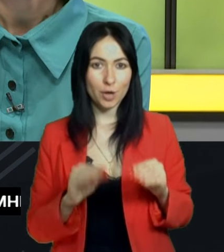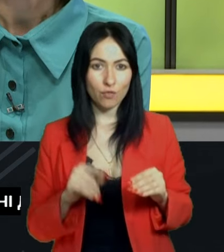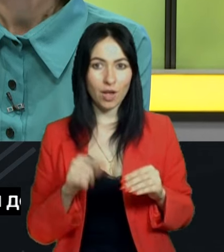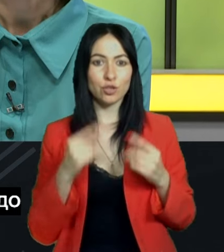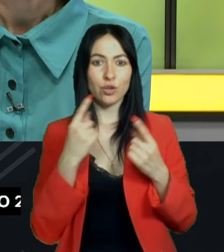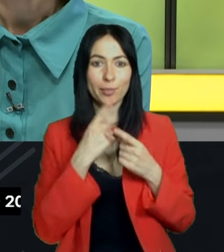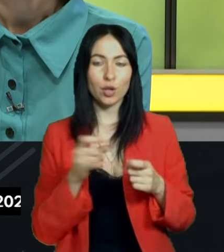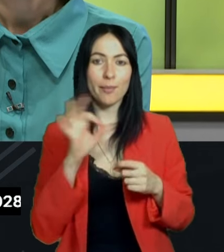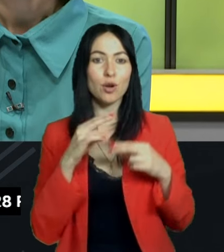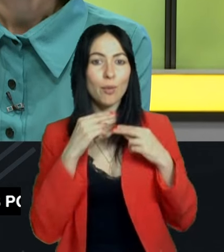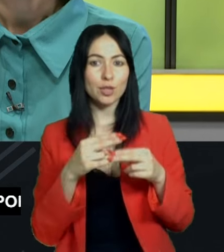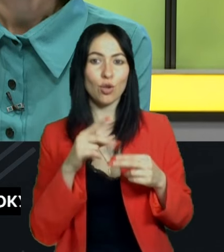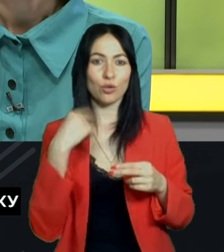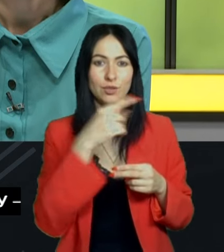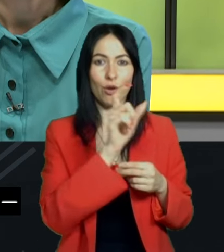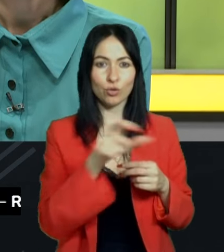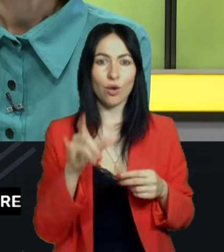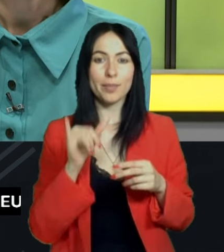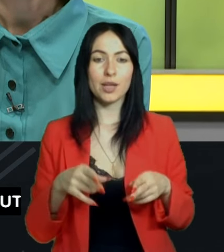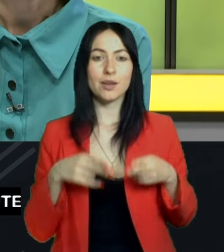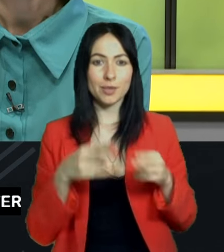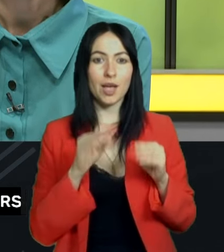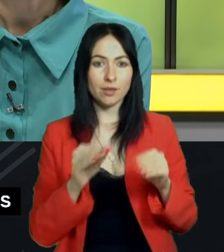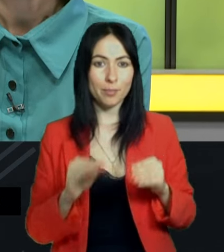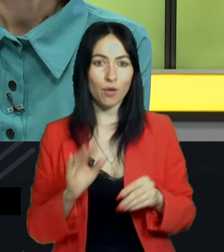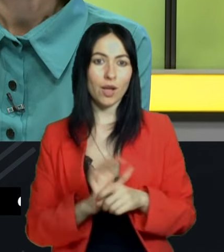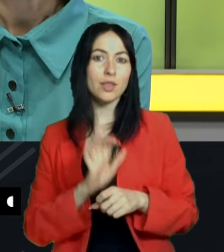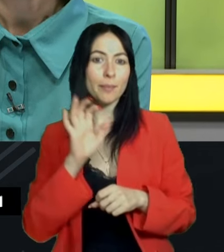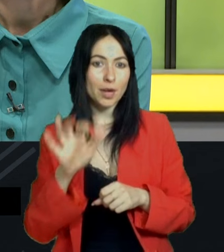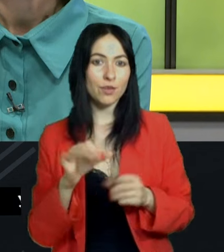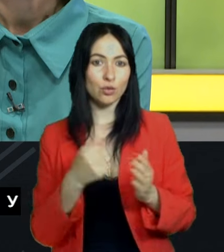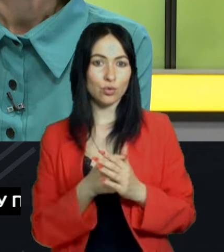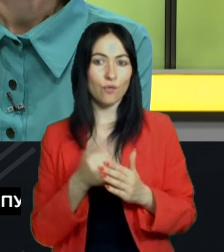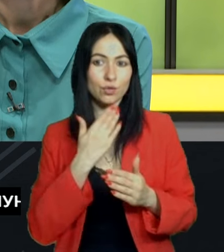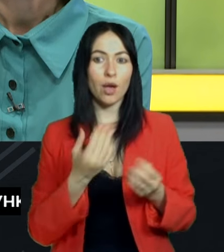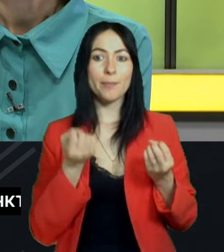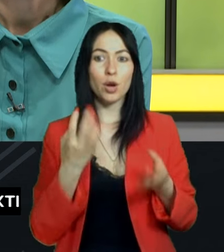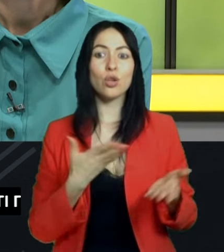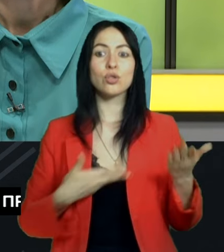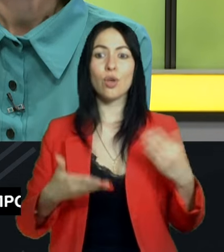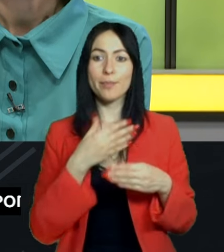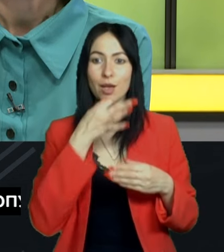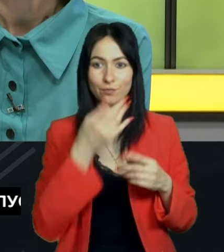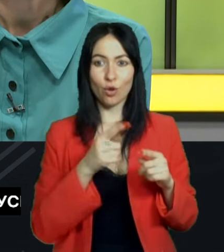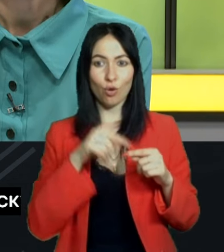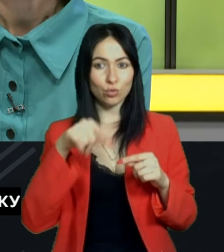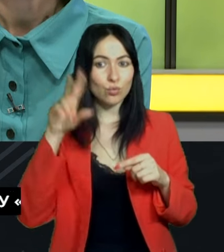підозри особам, і кримінальні провадження направлялися до суду. Просто ми озвучили цю цифру, коли вже це